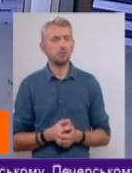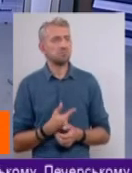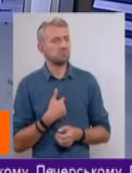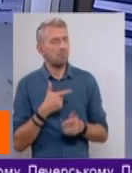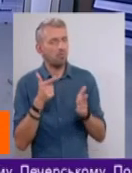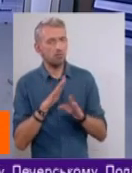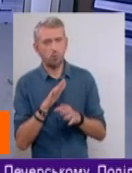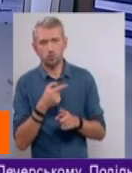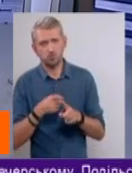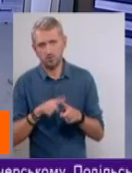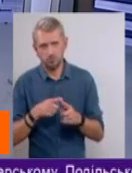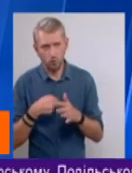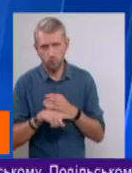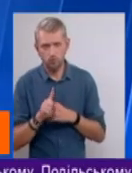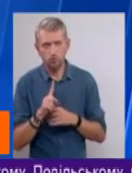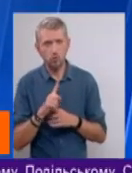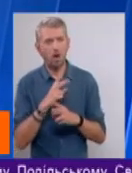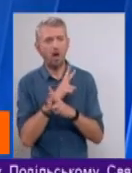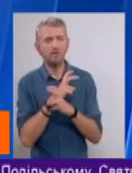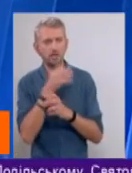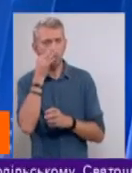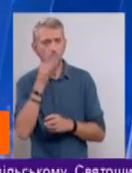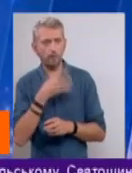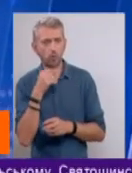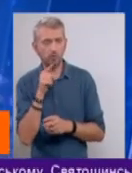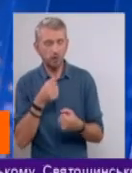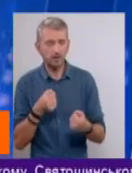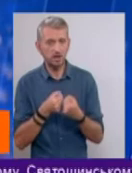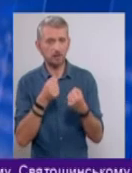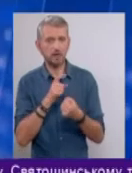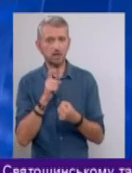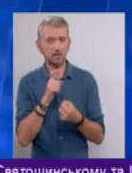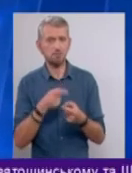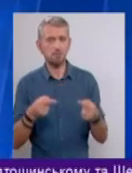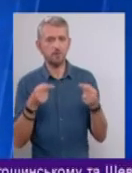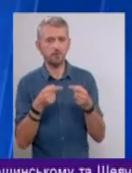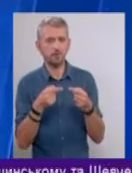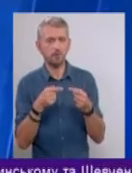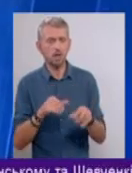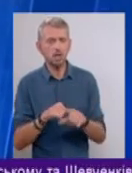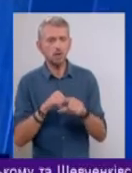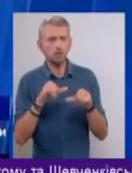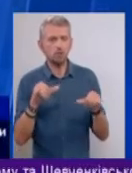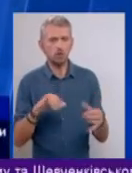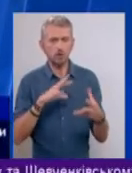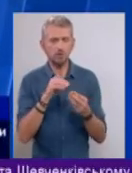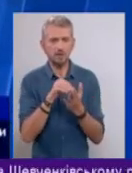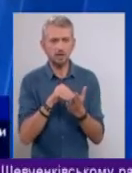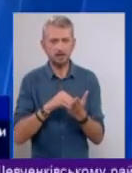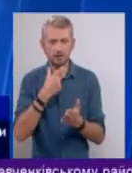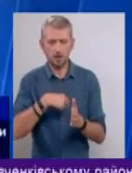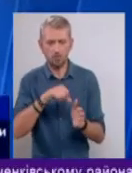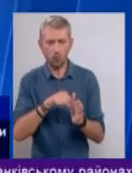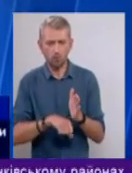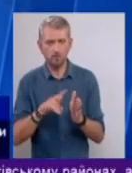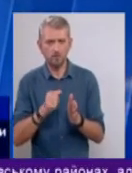погоджуюся з цим, тому що австрійський досвід, коли вони стикнулися з певним збільшенням статистики самогубств